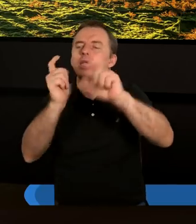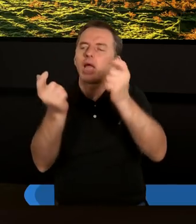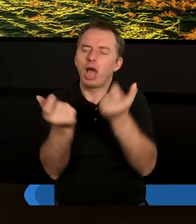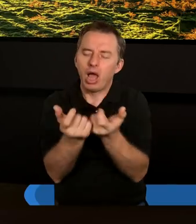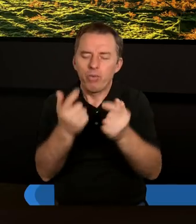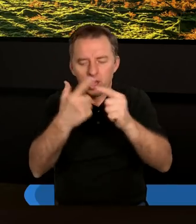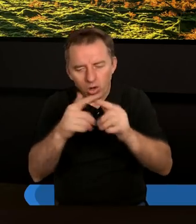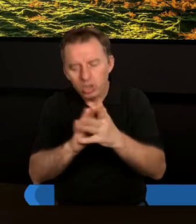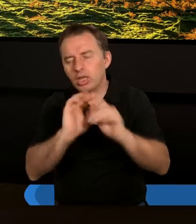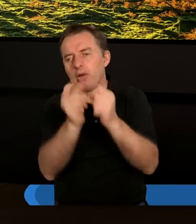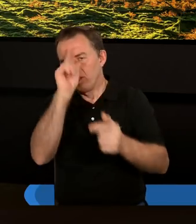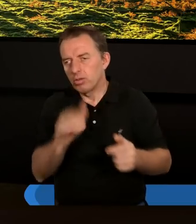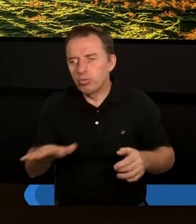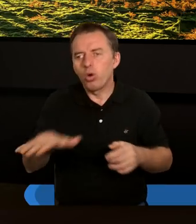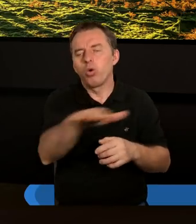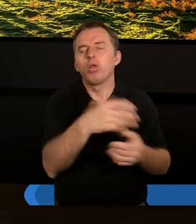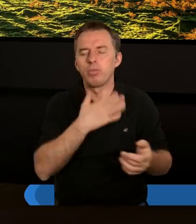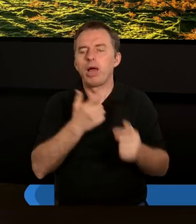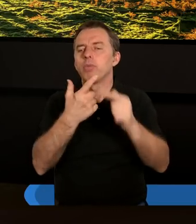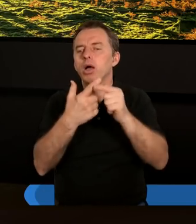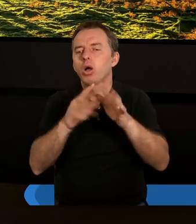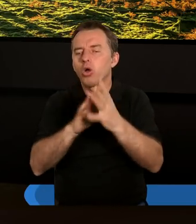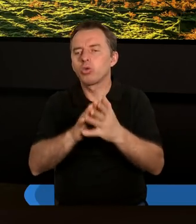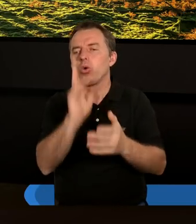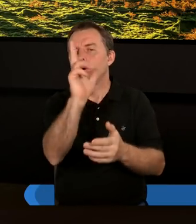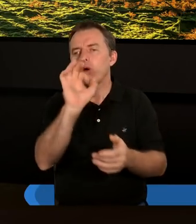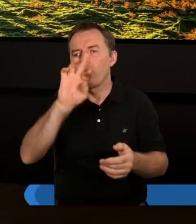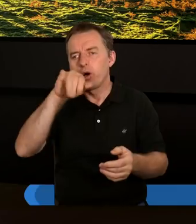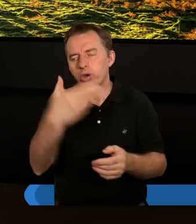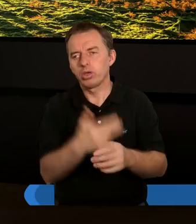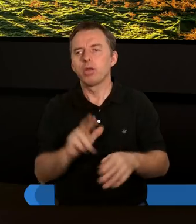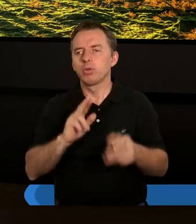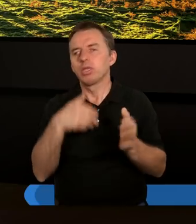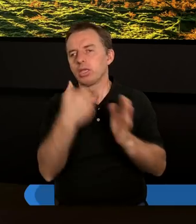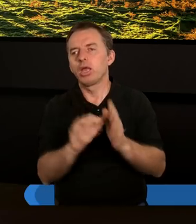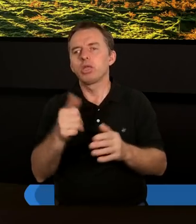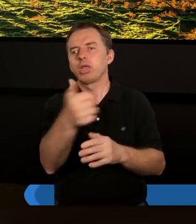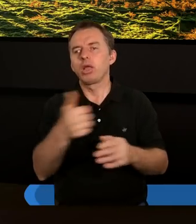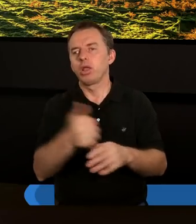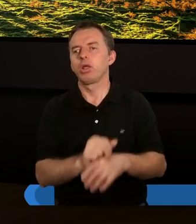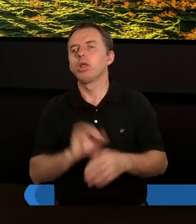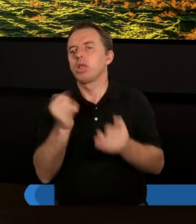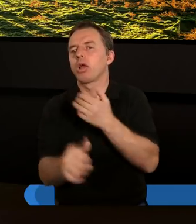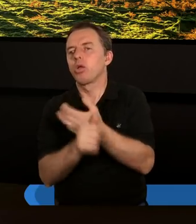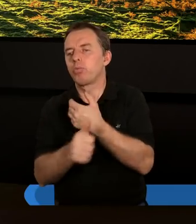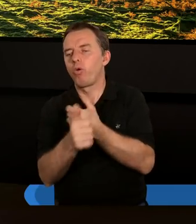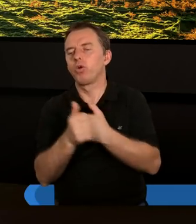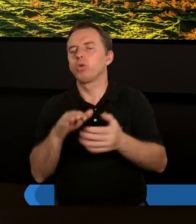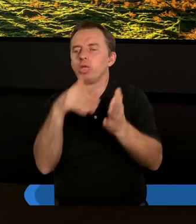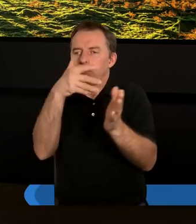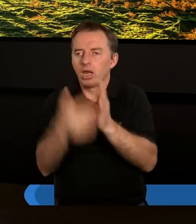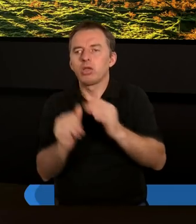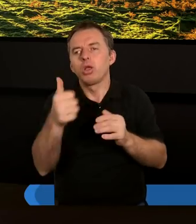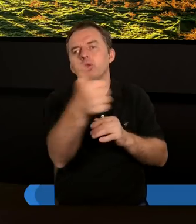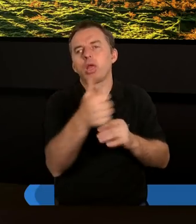Kościoła, całej wspólnoty, bo mamy zbór w Koryncie, zbór, który stracił jedność. Z jakiego powodu stracili